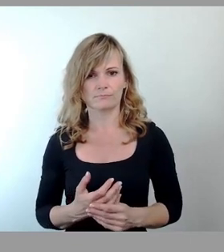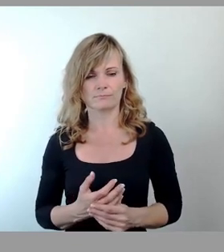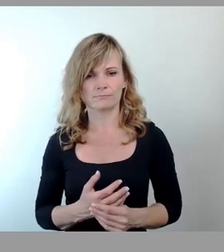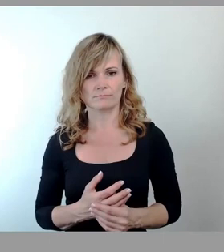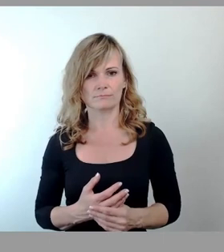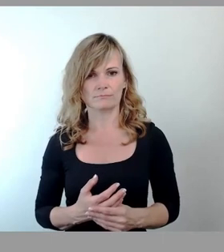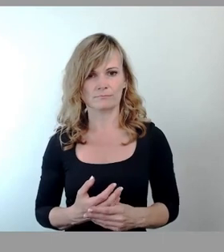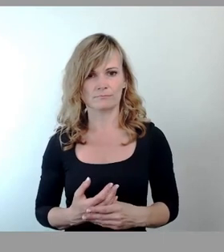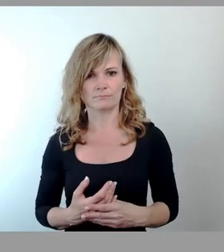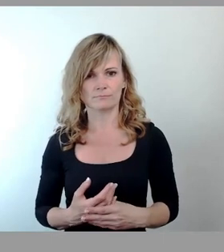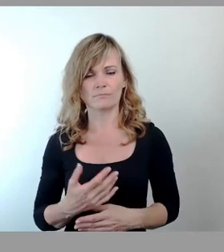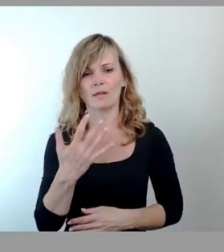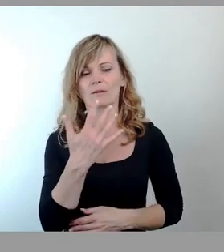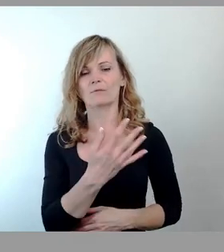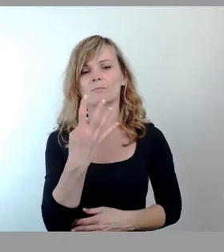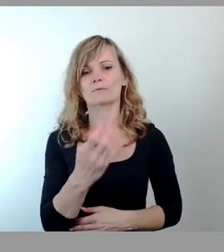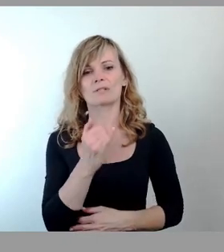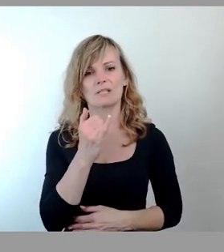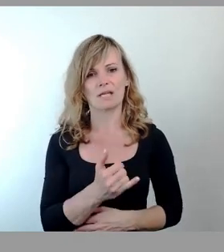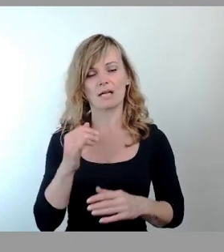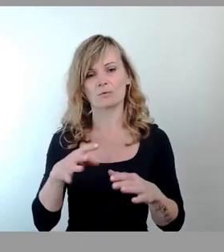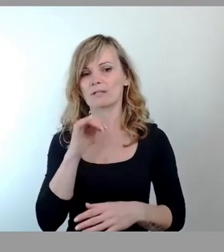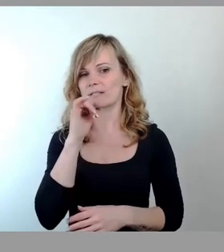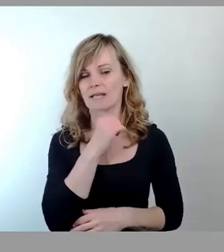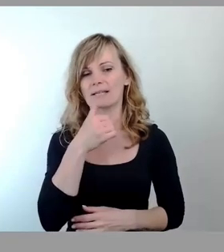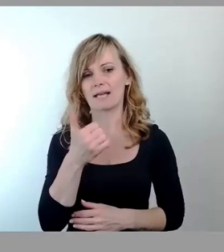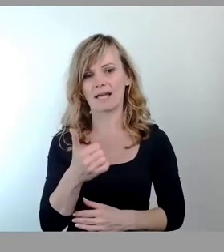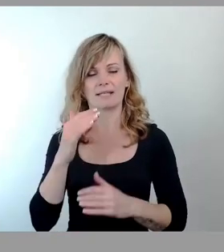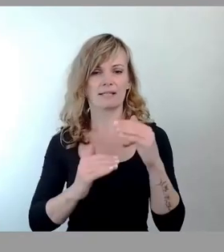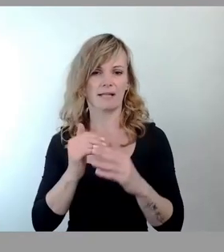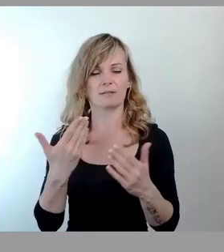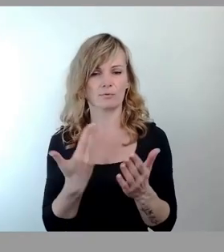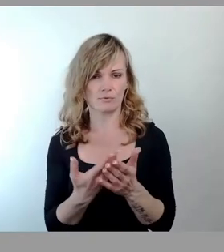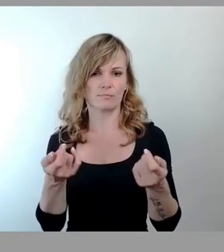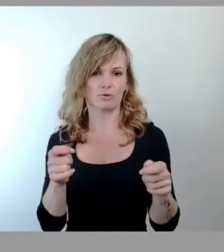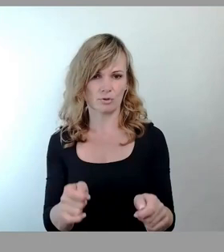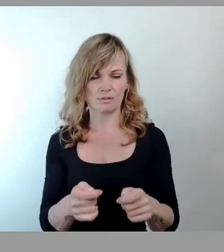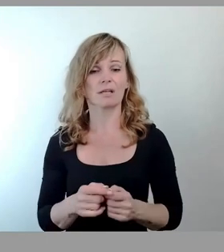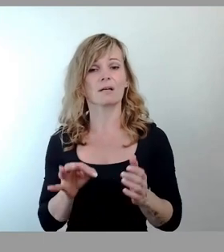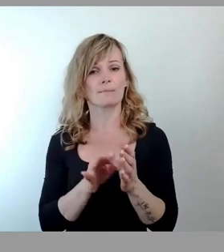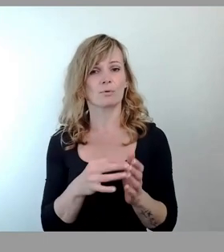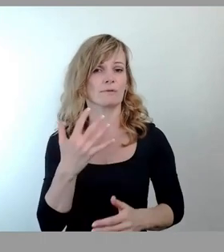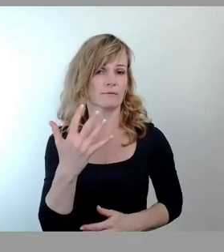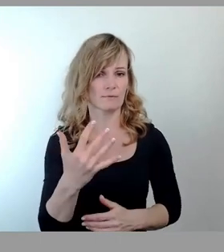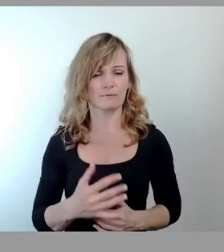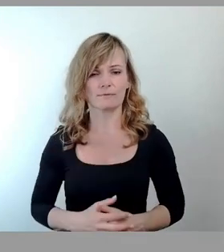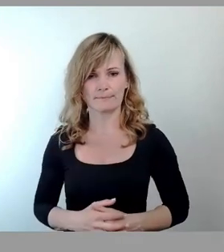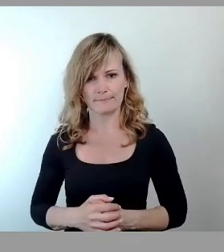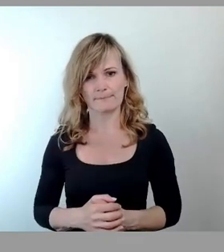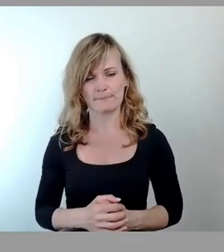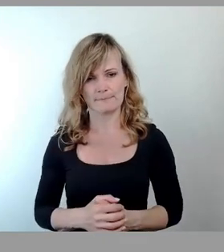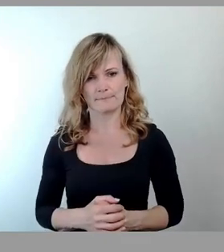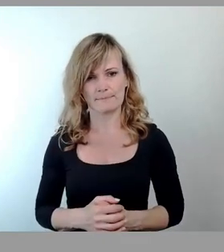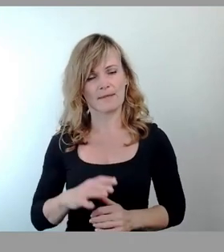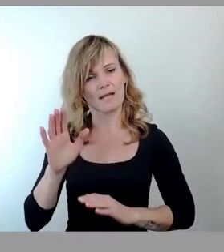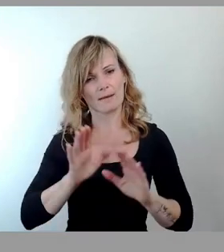Mit 45 Ja und 19 Nein, eine Enthaltung so beschlossen. Punkt 5 stelle ich zur Abstimmung.